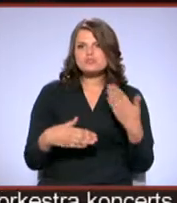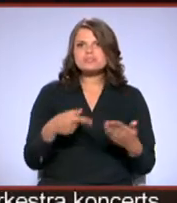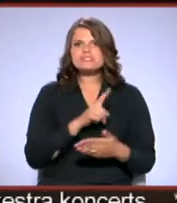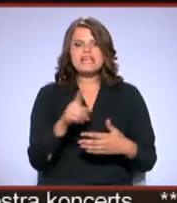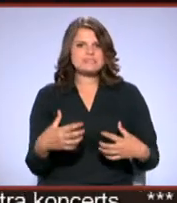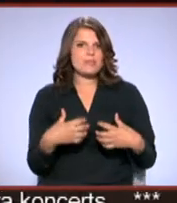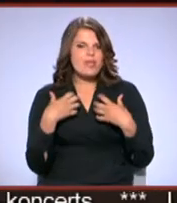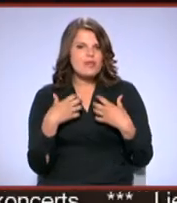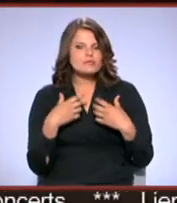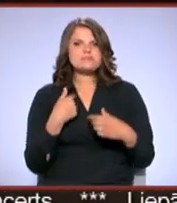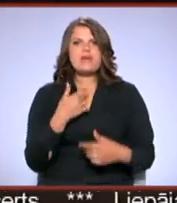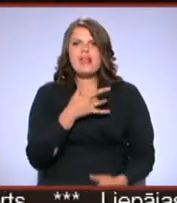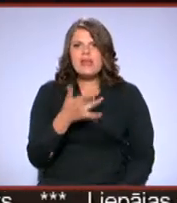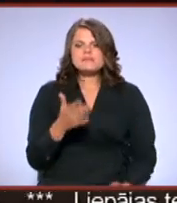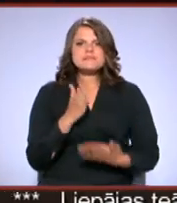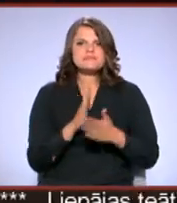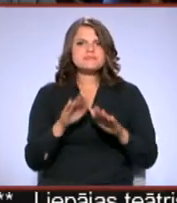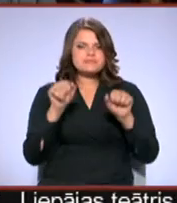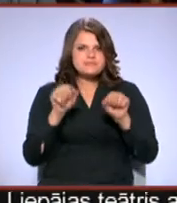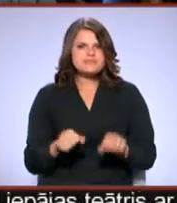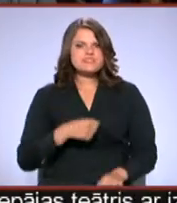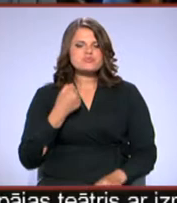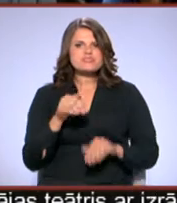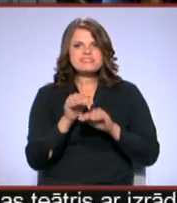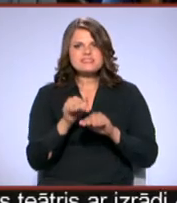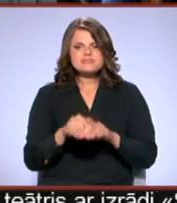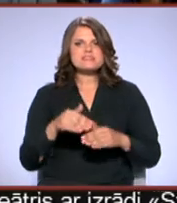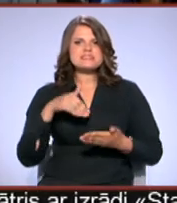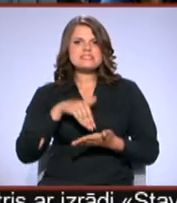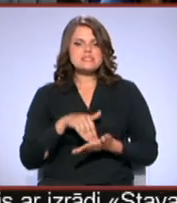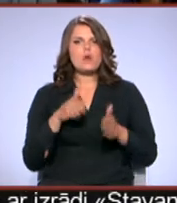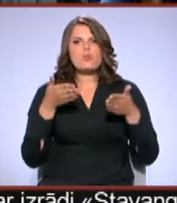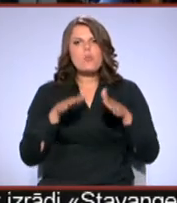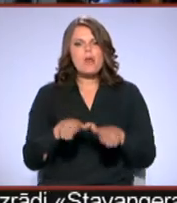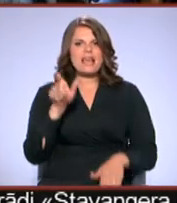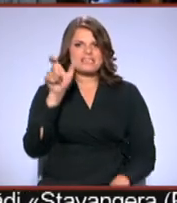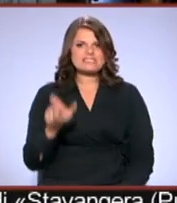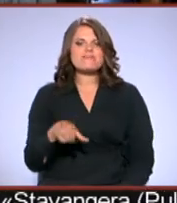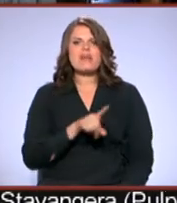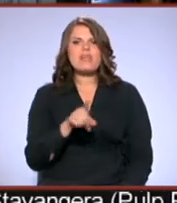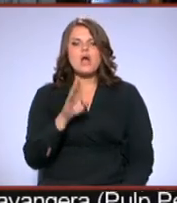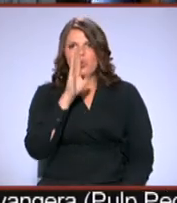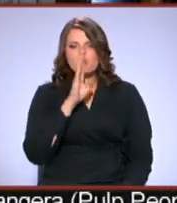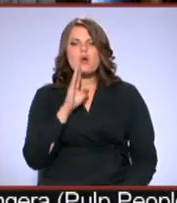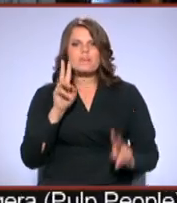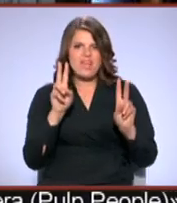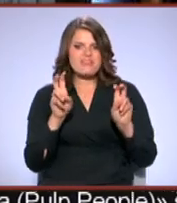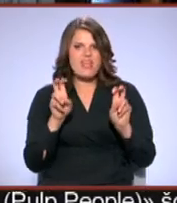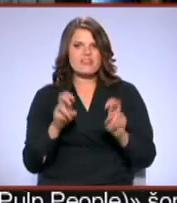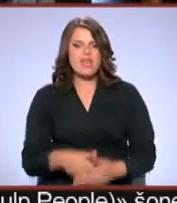biedējošas. Jo man liekas, esot pie varas, grūti saglabāt stāju un palikt cilvēkam. Tā ir tāda nopietna tēma.